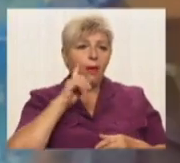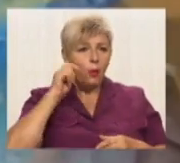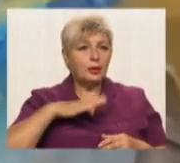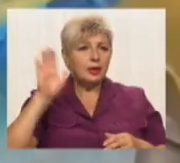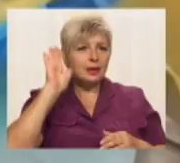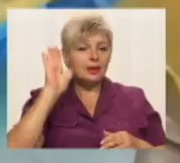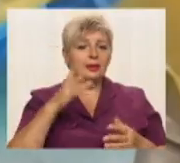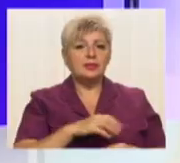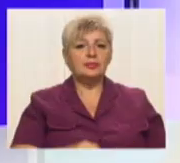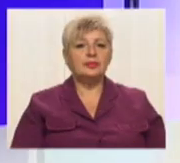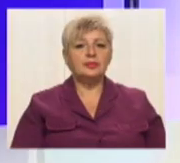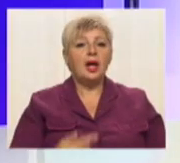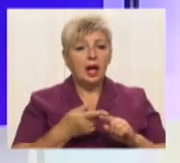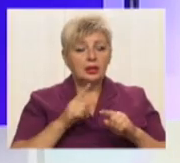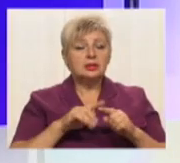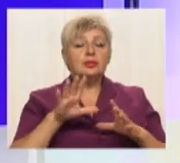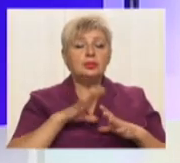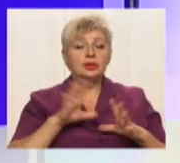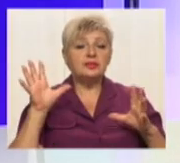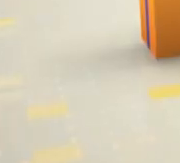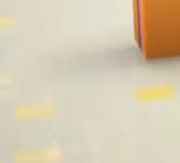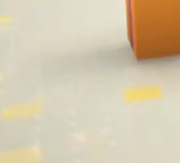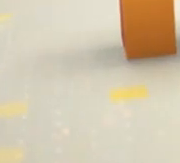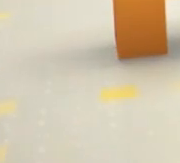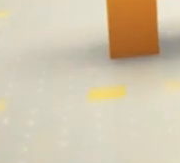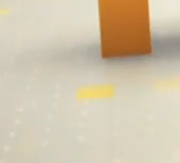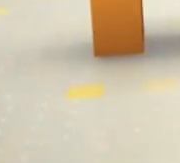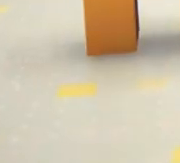дякую вам всім». Це були всі новини на цю годину.